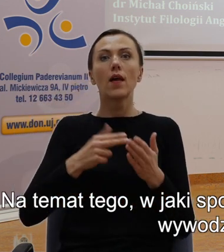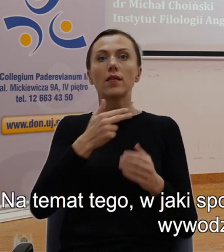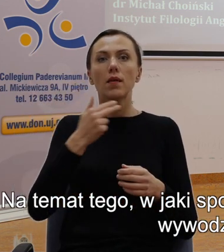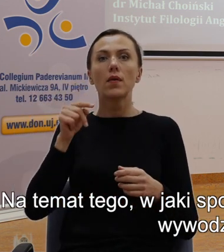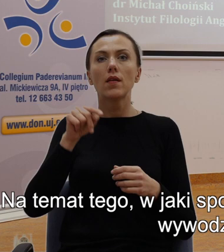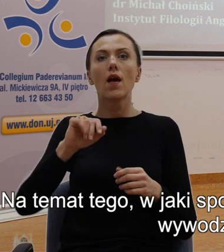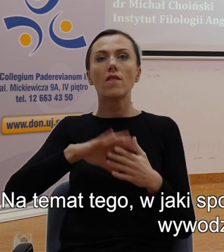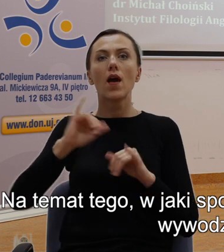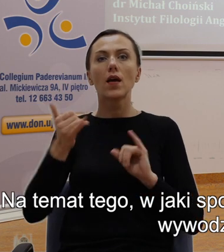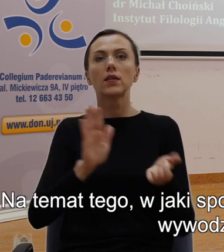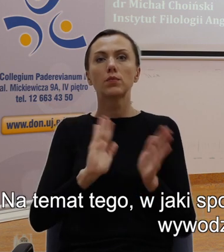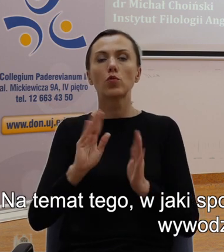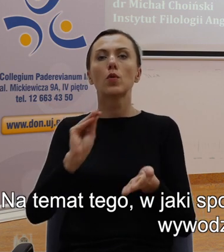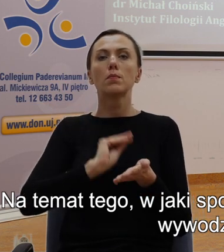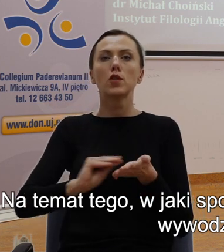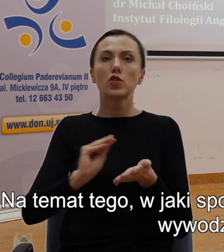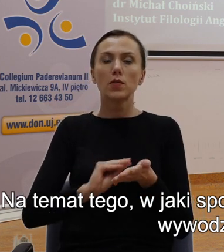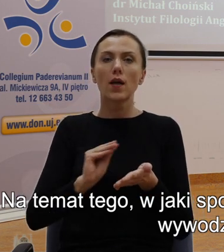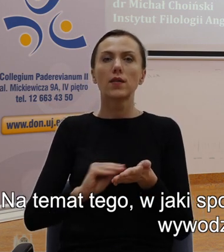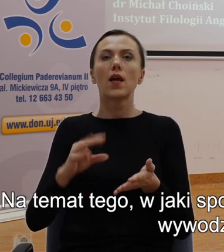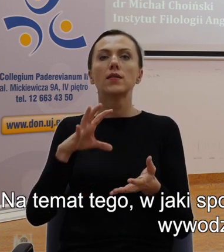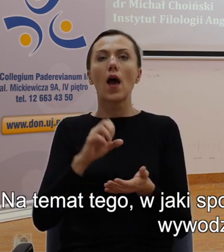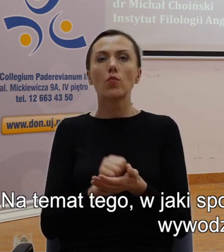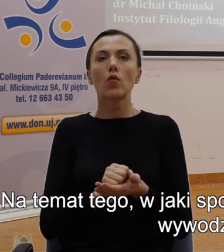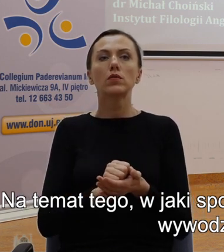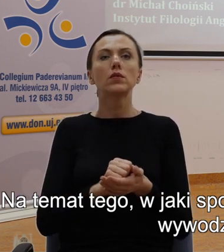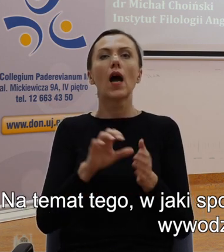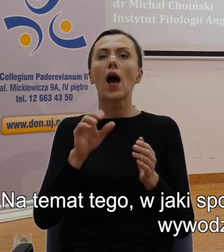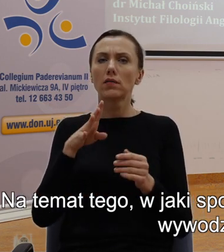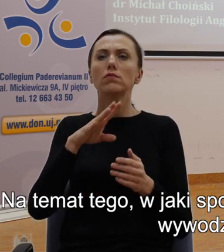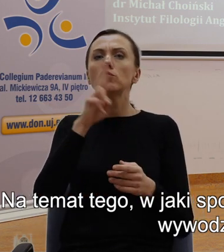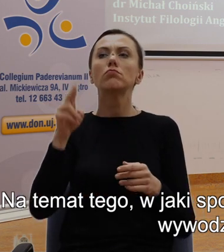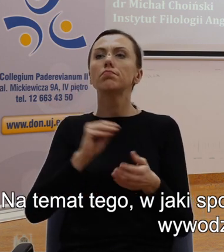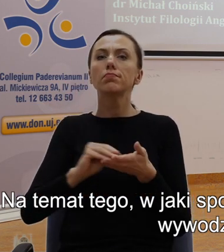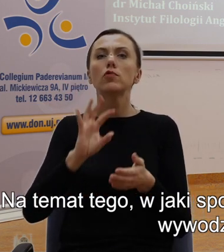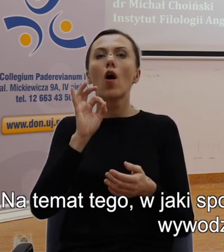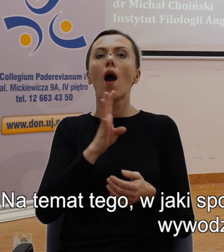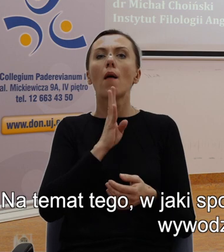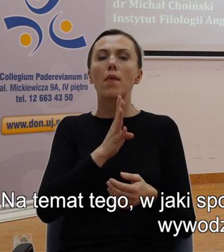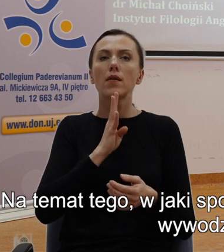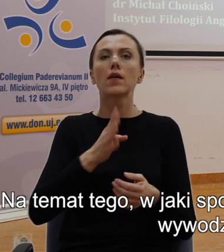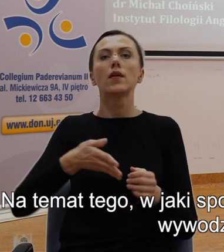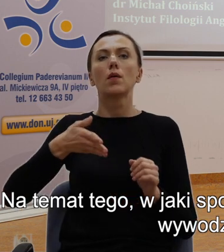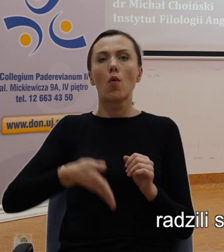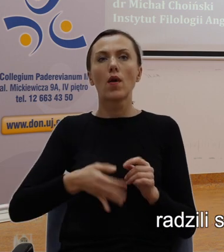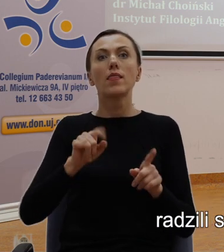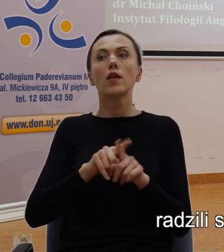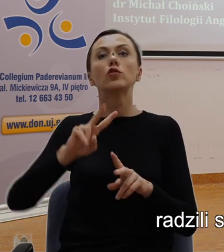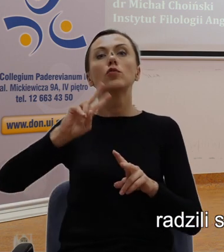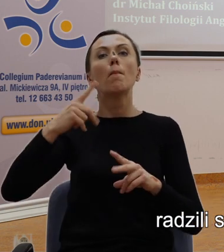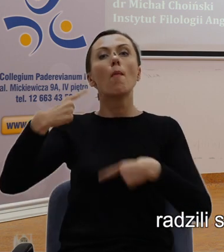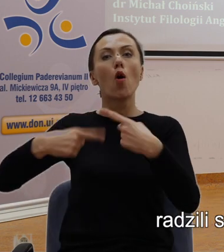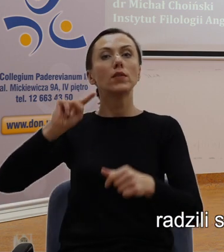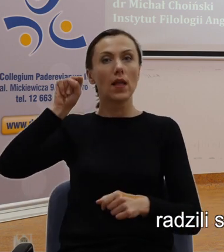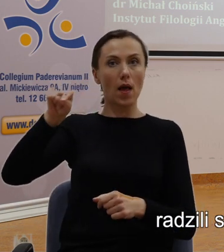jaki sposób pisarze zajmujący się amerykańskim południem, wywołodzący się z amerykańskiego południa, radzili